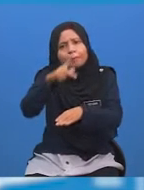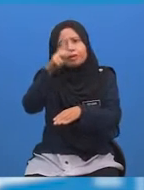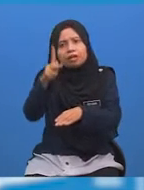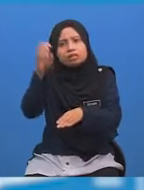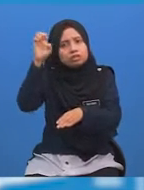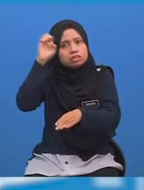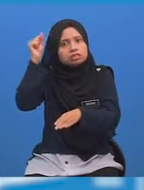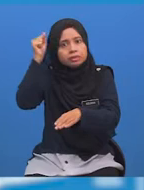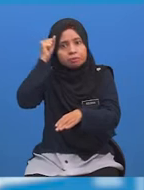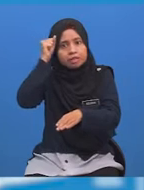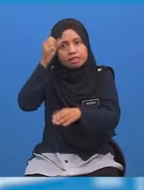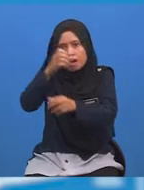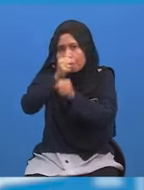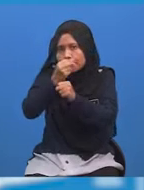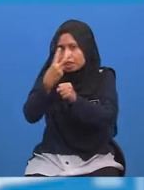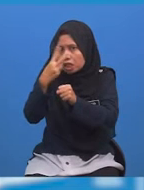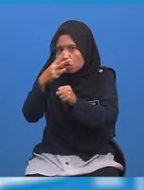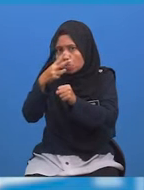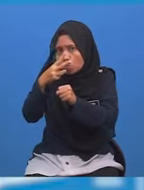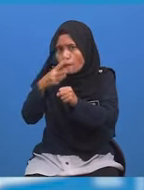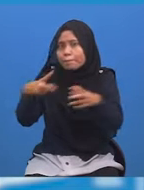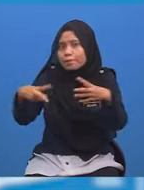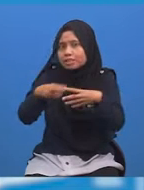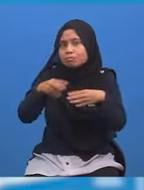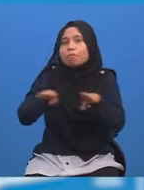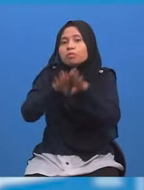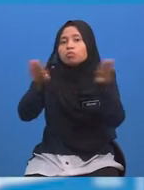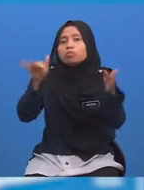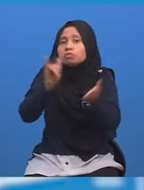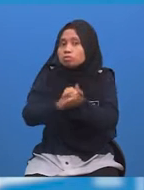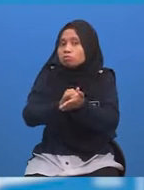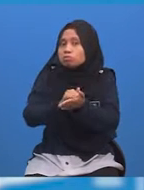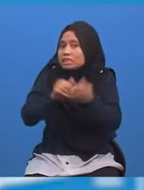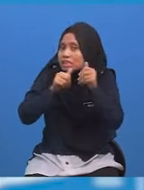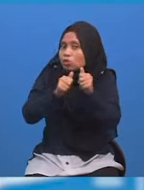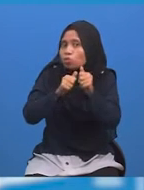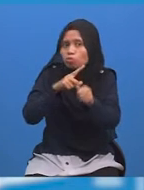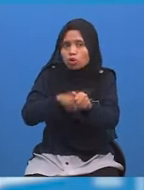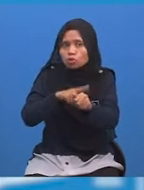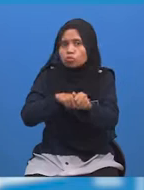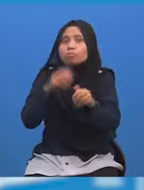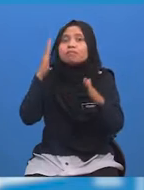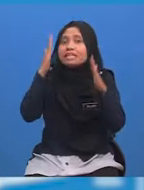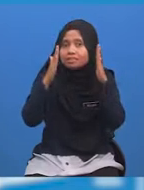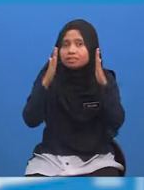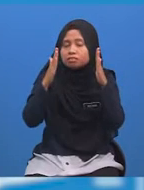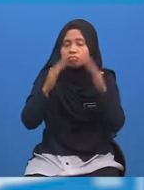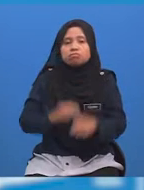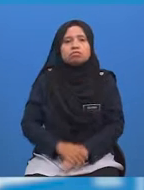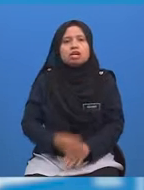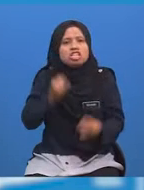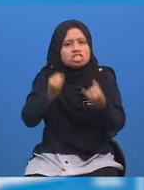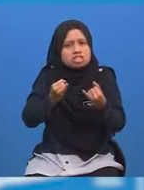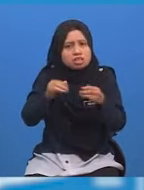berapakah Encik Salman dapat menonton siaran perasmian pembukaan itu Mengikut waktu di Malaysia